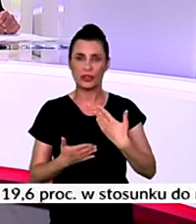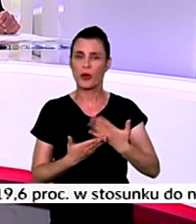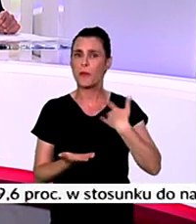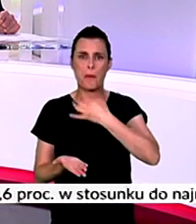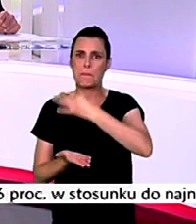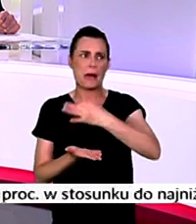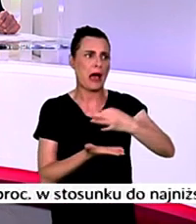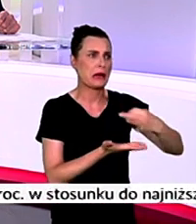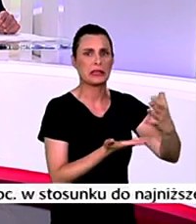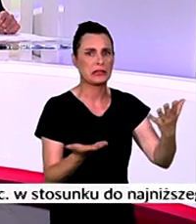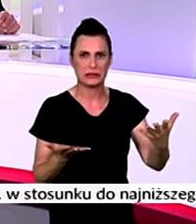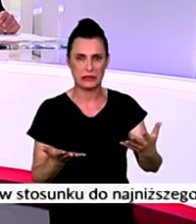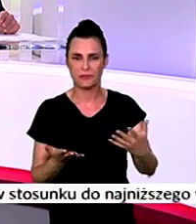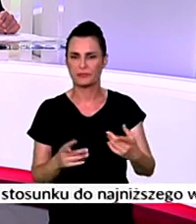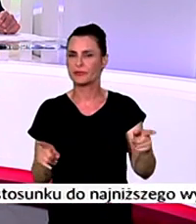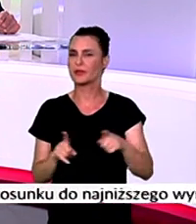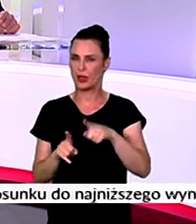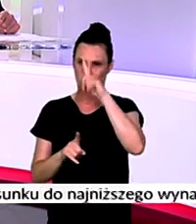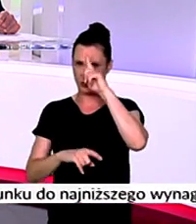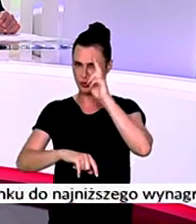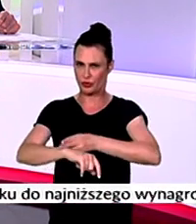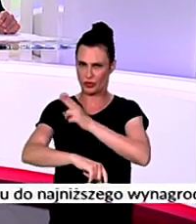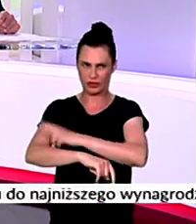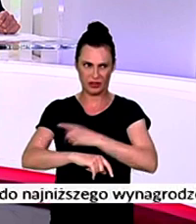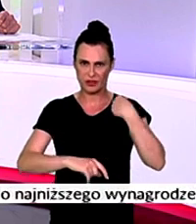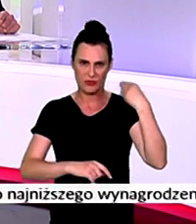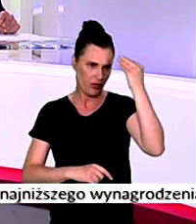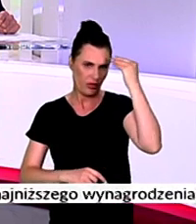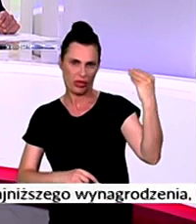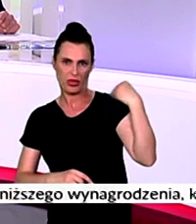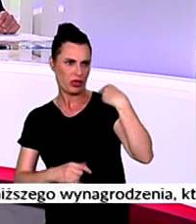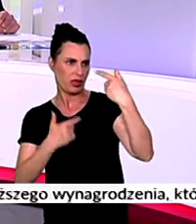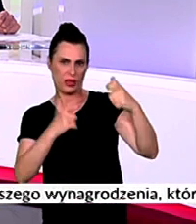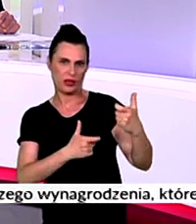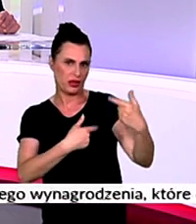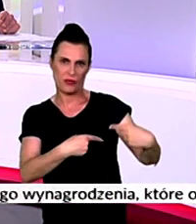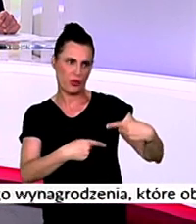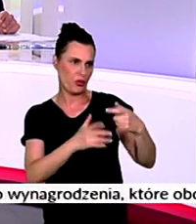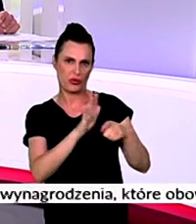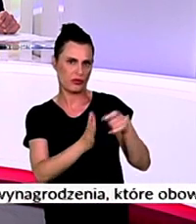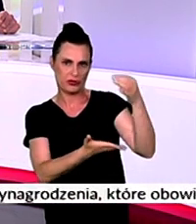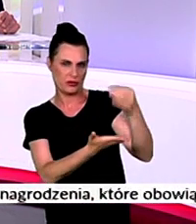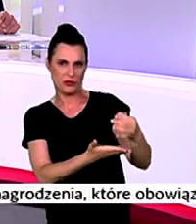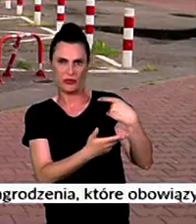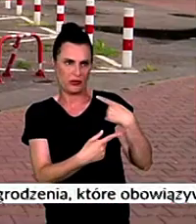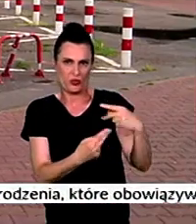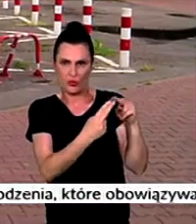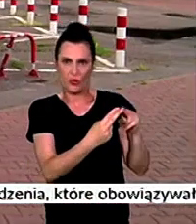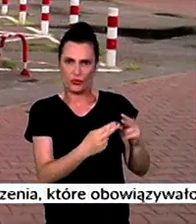zaparkować. Zdumienia nie kryją też urzędnicy, bo nikt z nimi postawienia znaku nie ustalał.